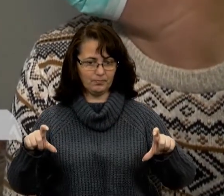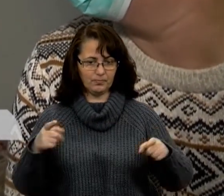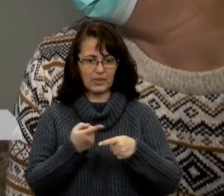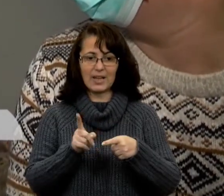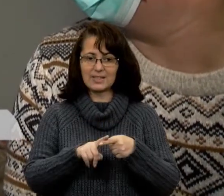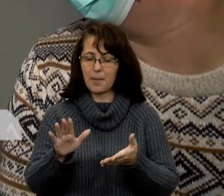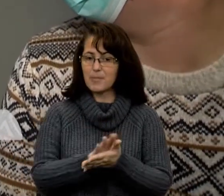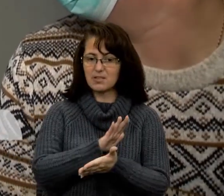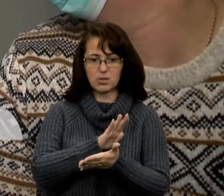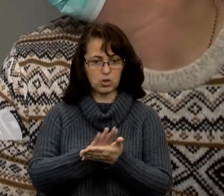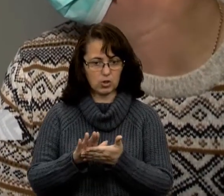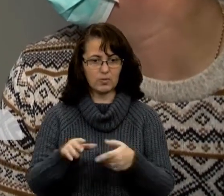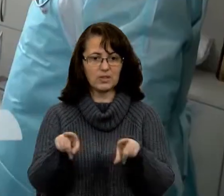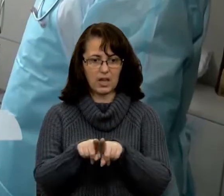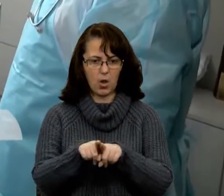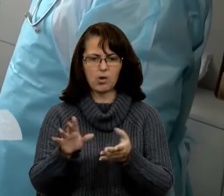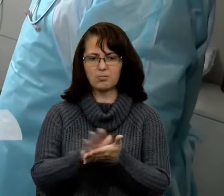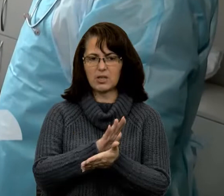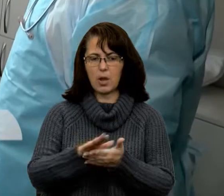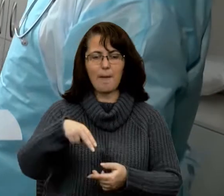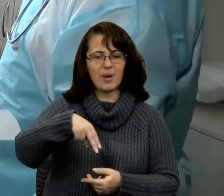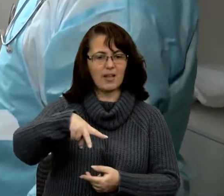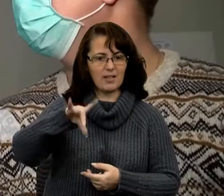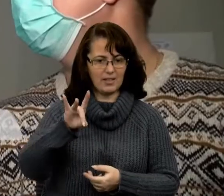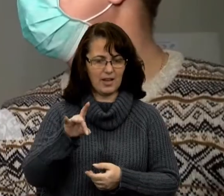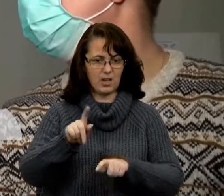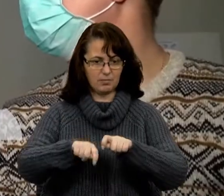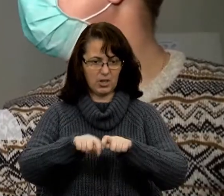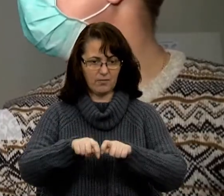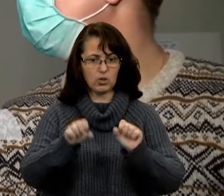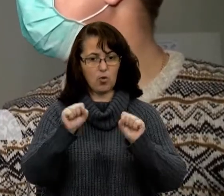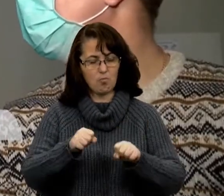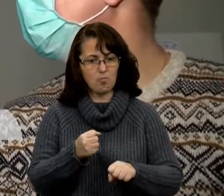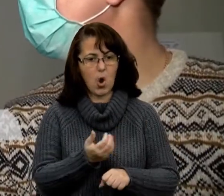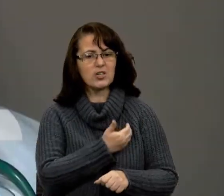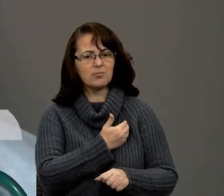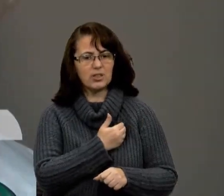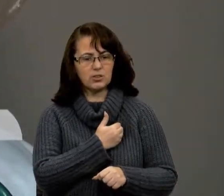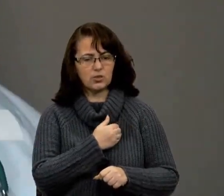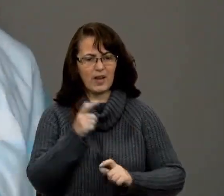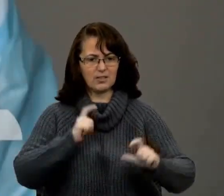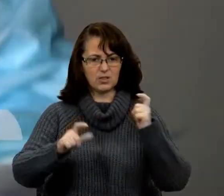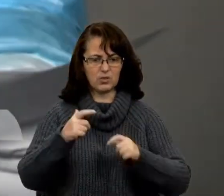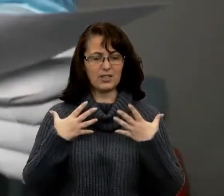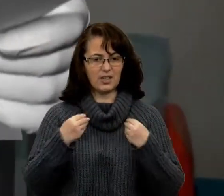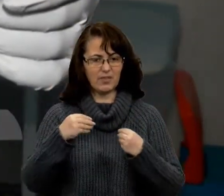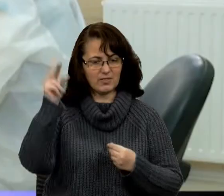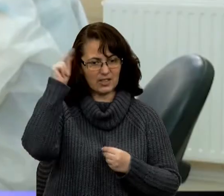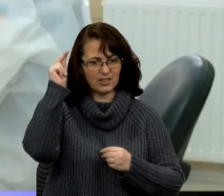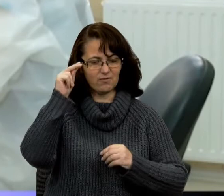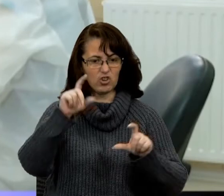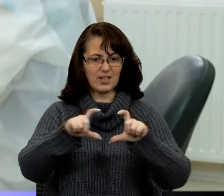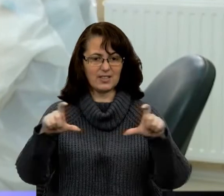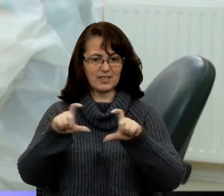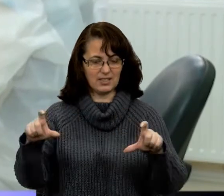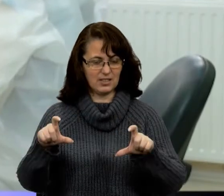безкоштовно. Також на безоплатне ПЛР-дослідження можуть претендувати і студенти львівських вишів. Науково-дослідний інститут